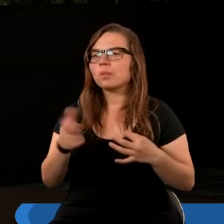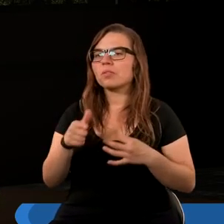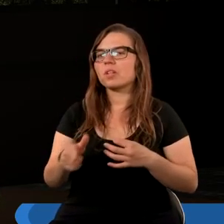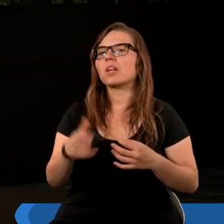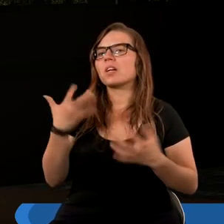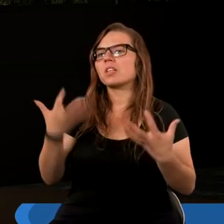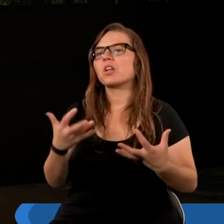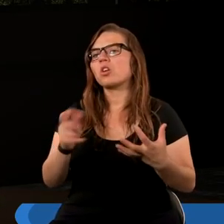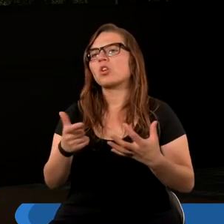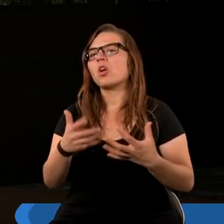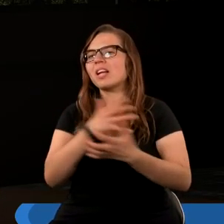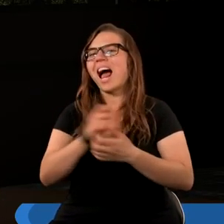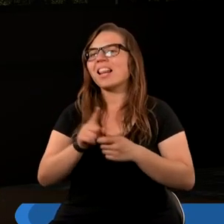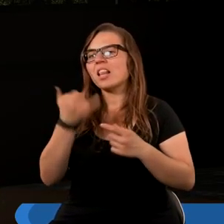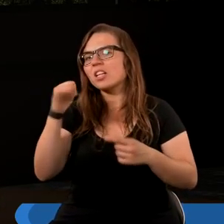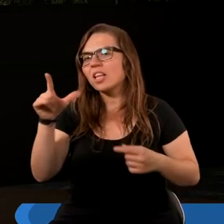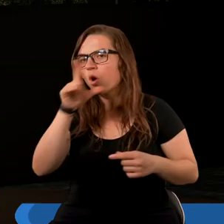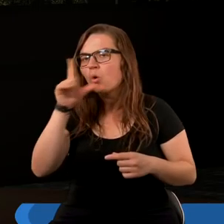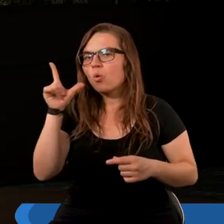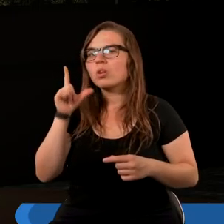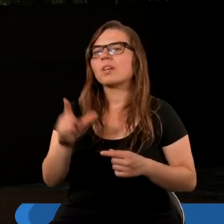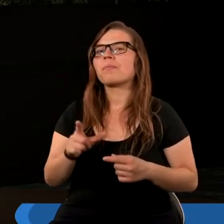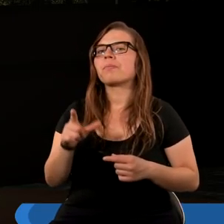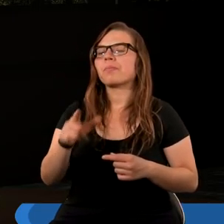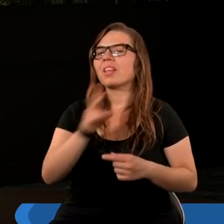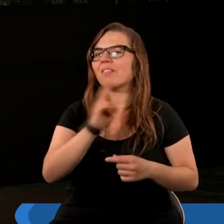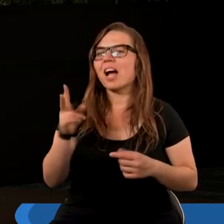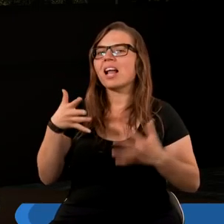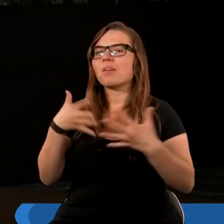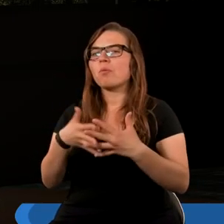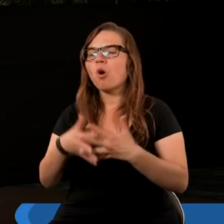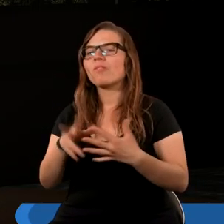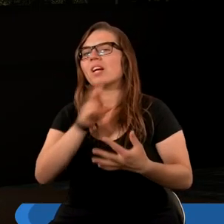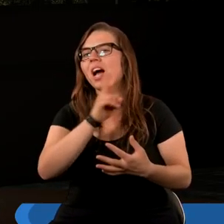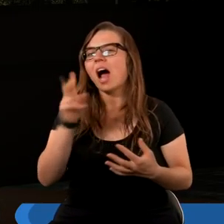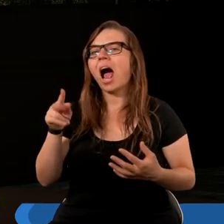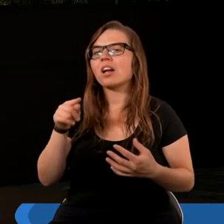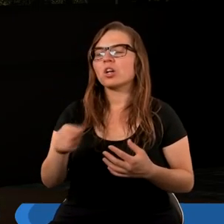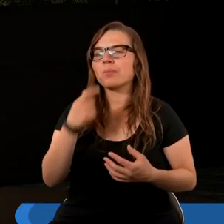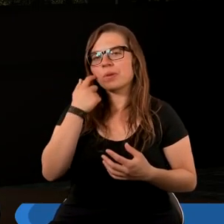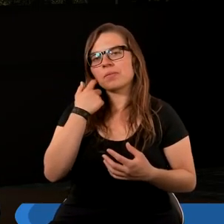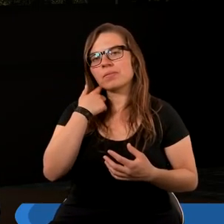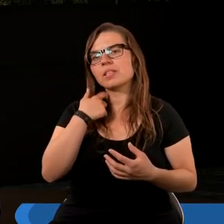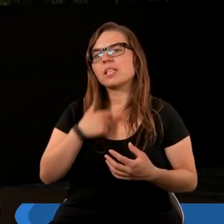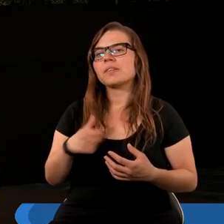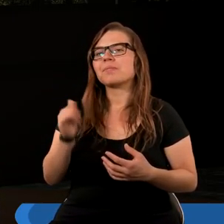i też żebyśmy straszyli innych ludzi, bo w każdym proroctwie i przy każdym tym jakby